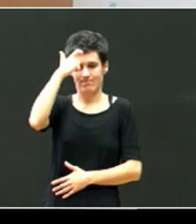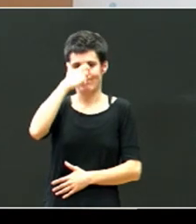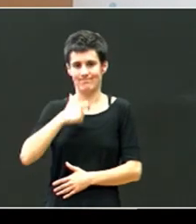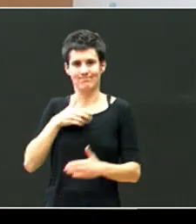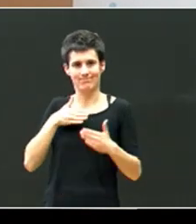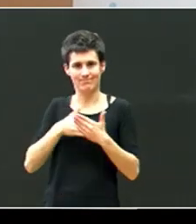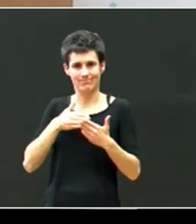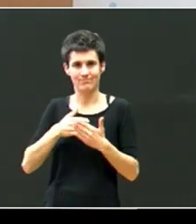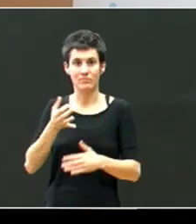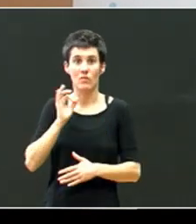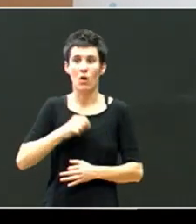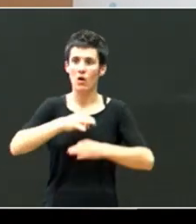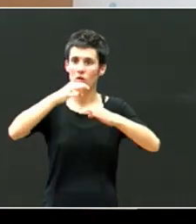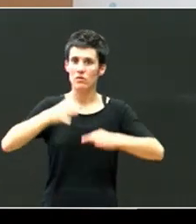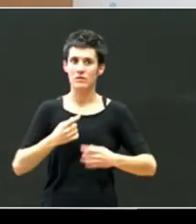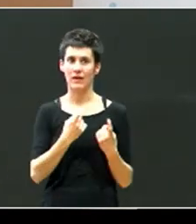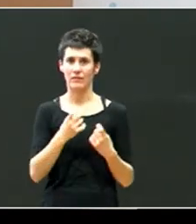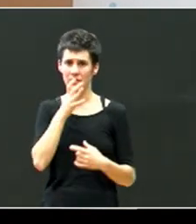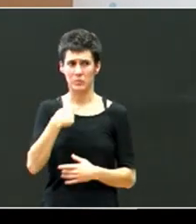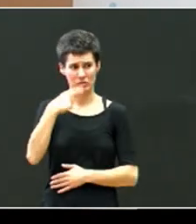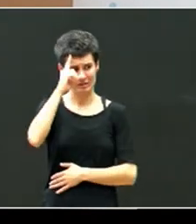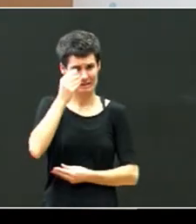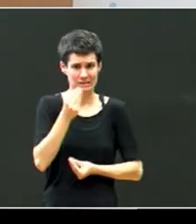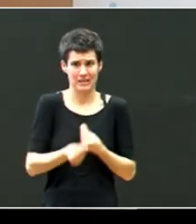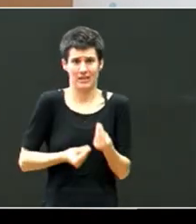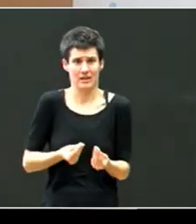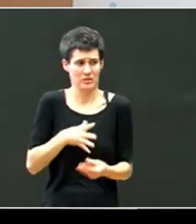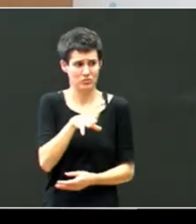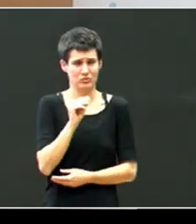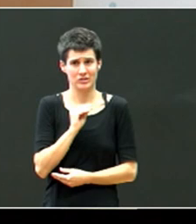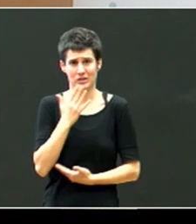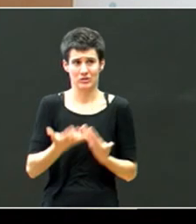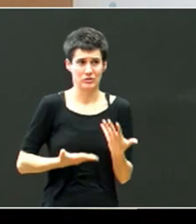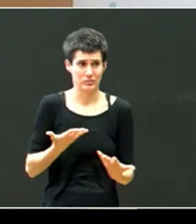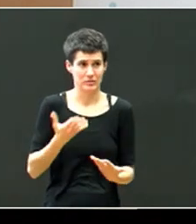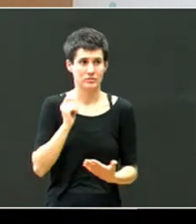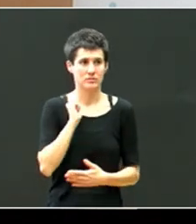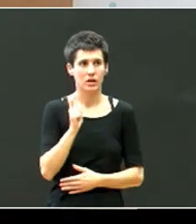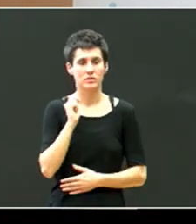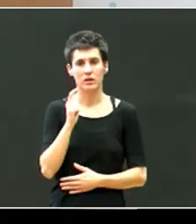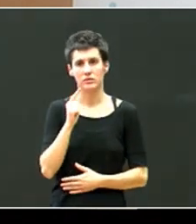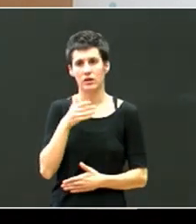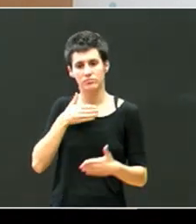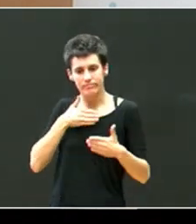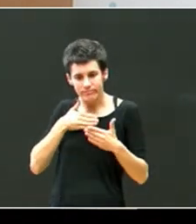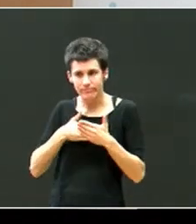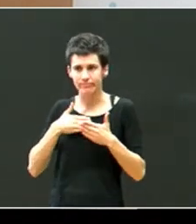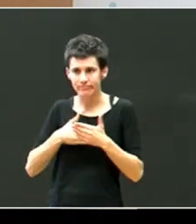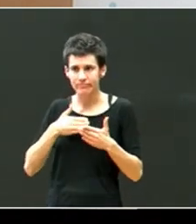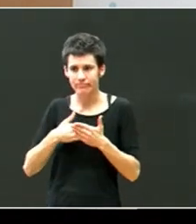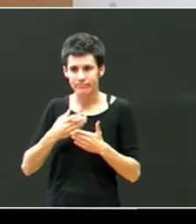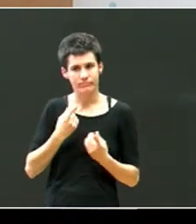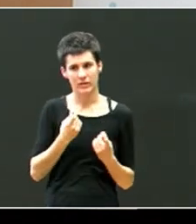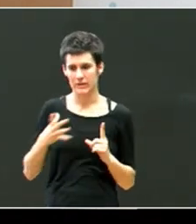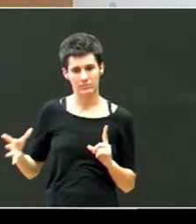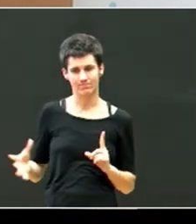zehurtasun falta ez dakielako, ez dakizarregin, ez du lertzen, askotan, oztopo horreik, ez baditxugu detektatzen